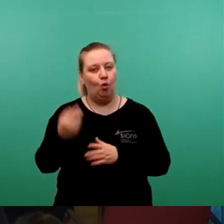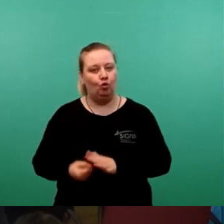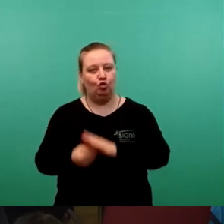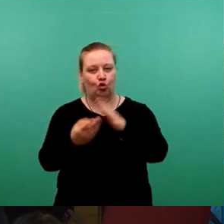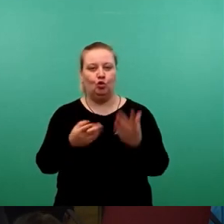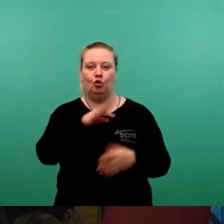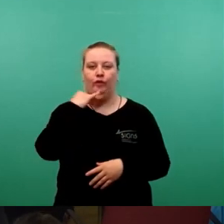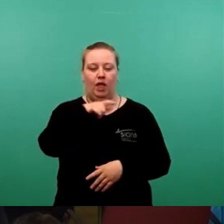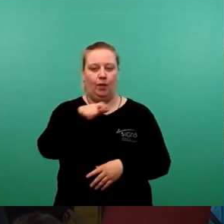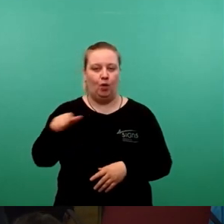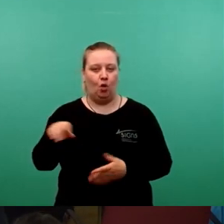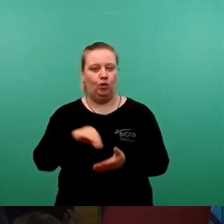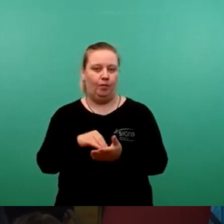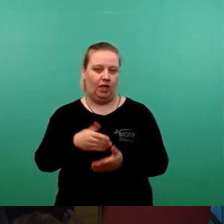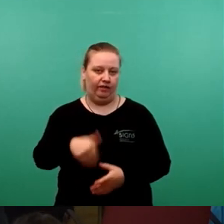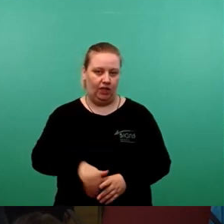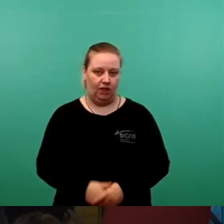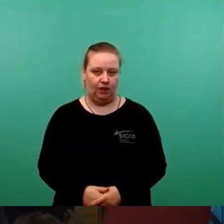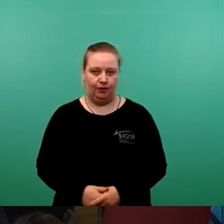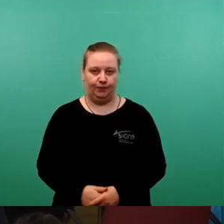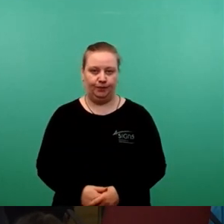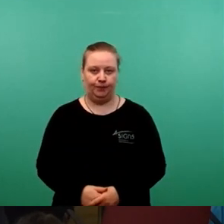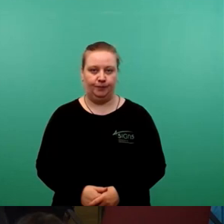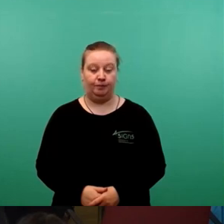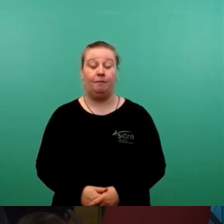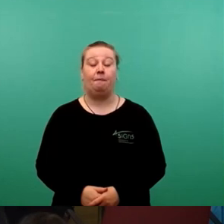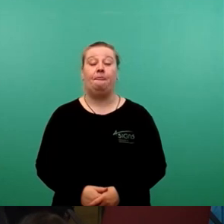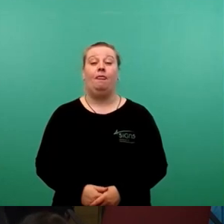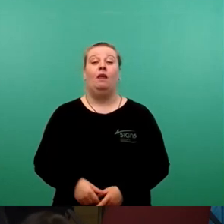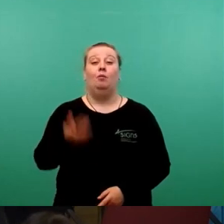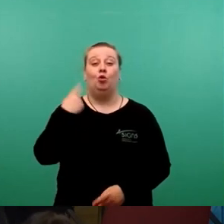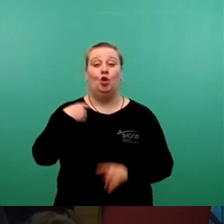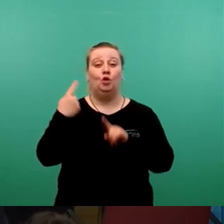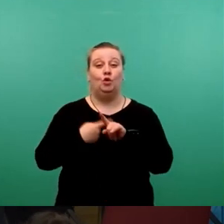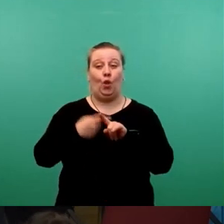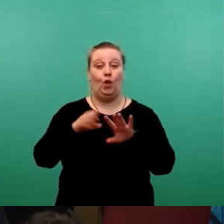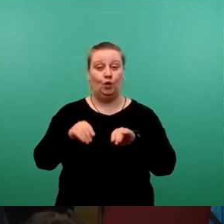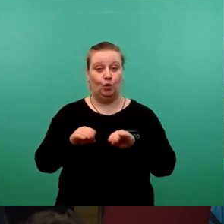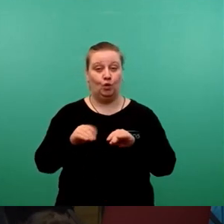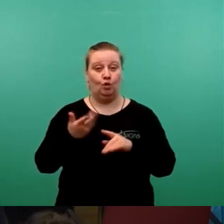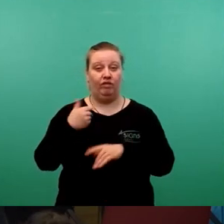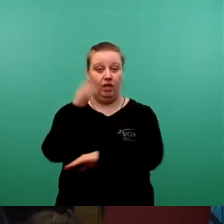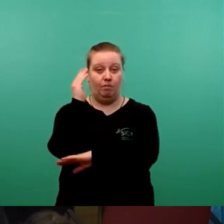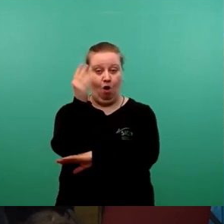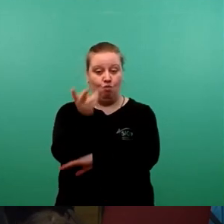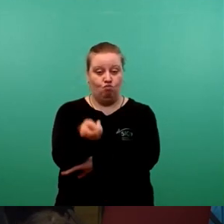viele Bürgerinnen und Bürger haben sich beteiligt. Nach Auslaufen der Sondernutzung durfte der Baum auf dem Platz stehen bleiben, aber die